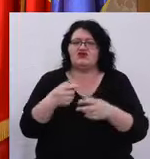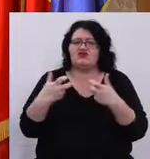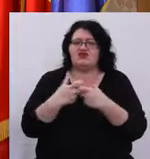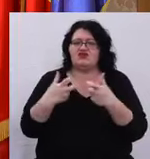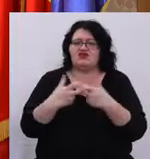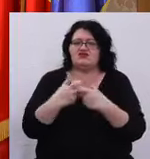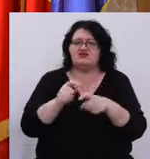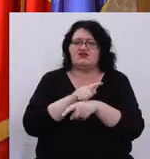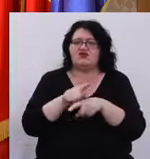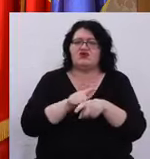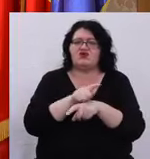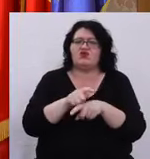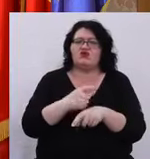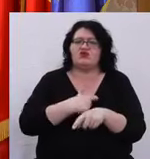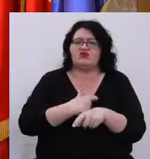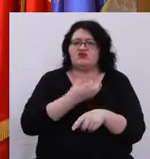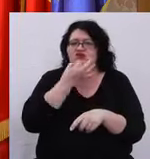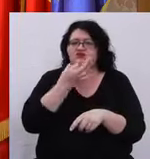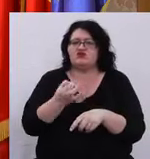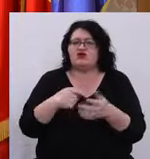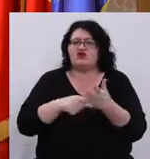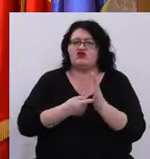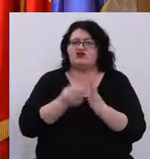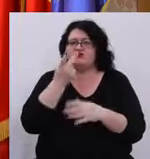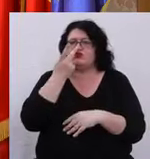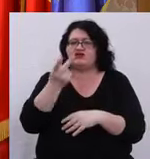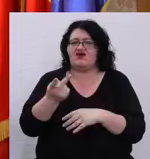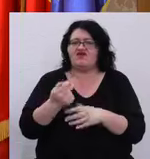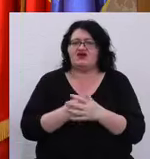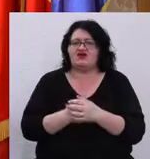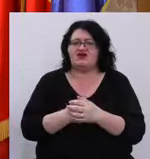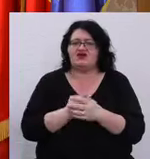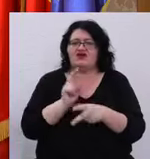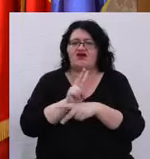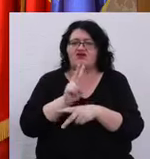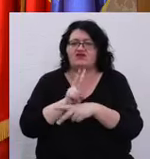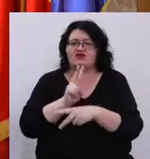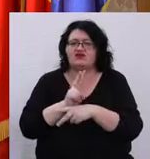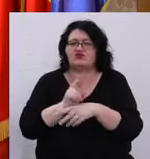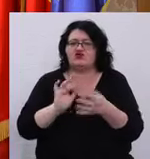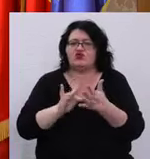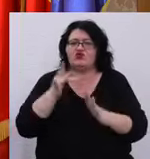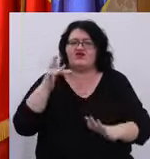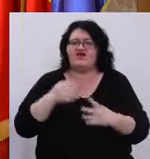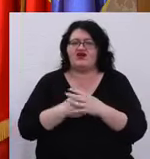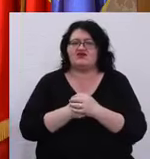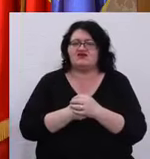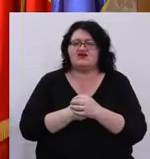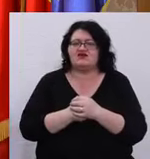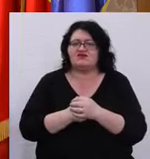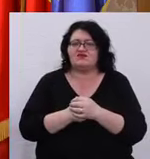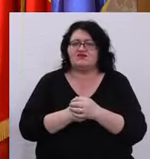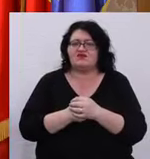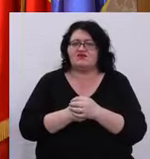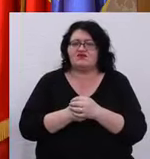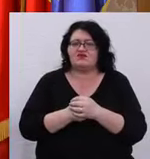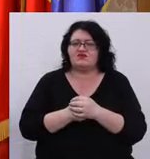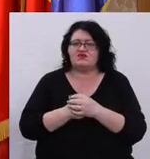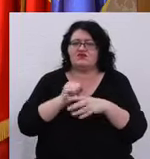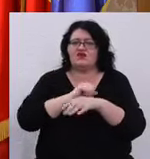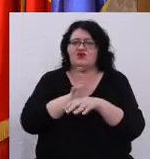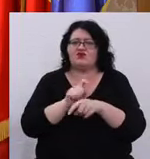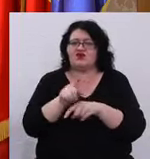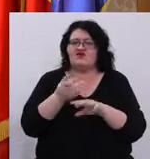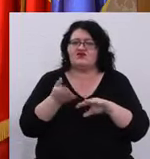testat periodic. Adică putem spune că, din acest punct de vedere, ținem sub control infecțiile care sunt infecția cu COVID